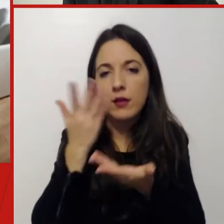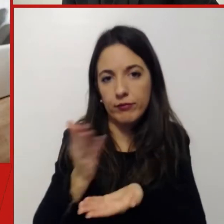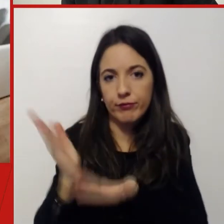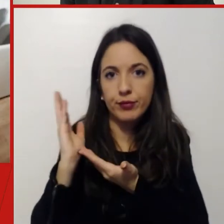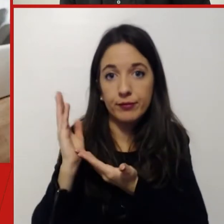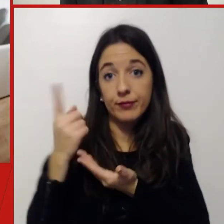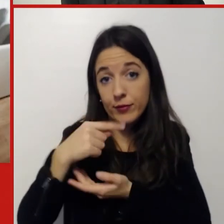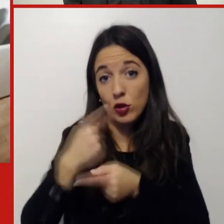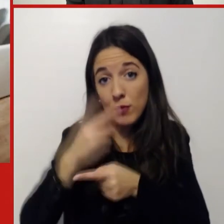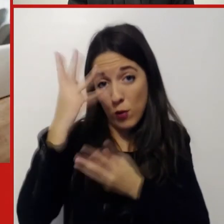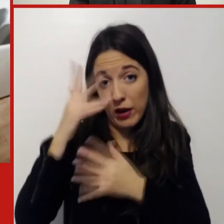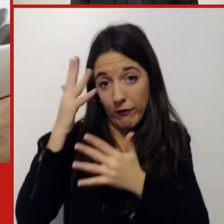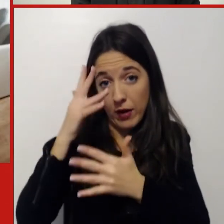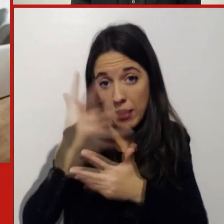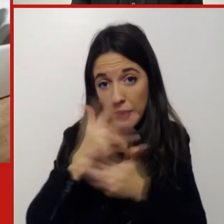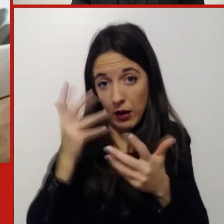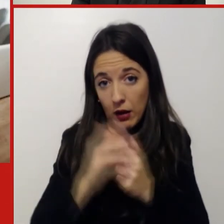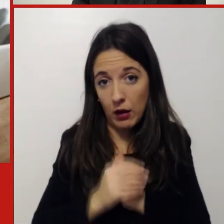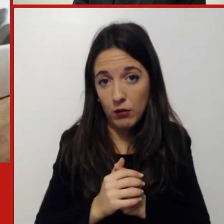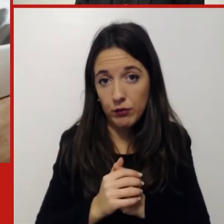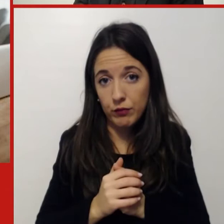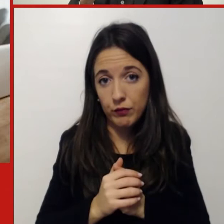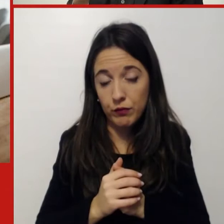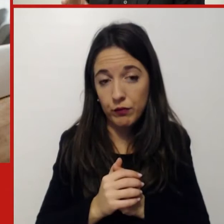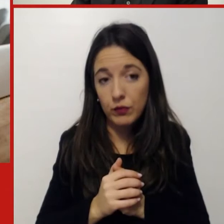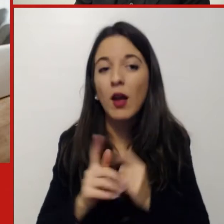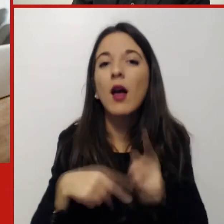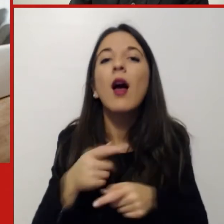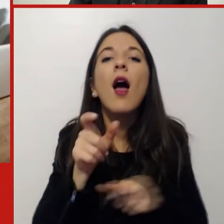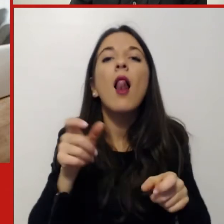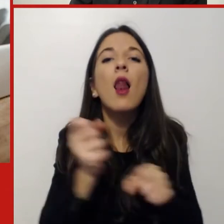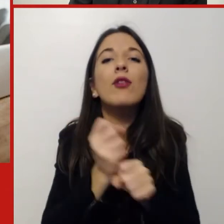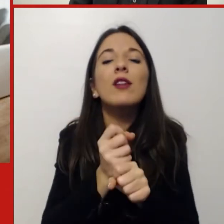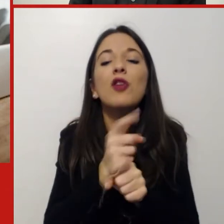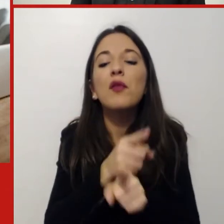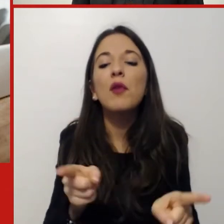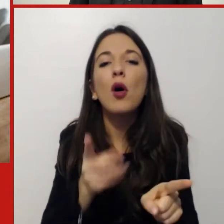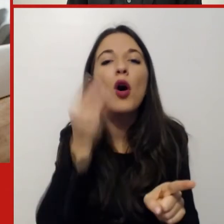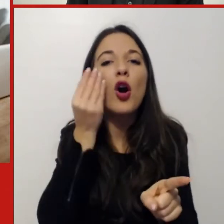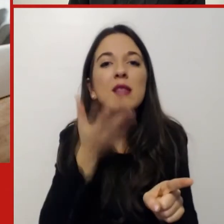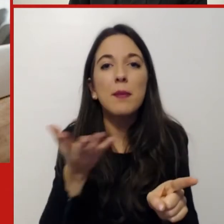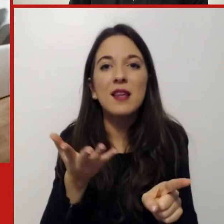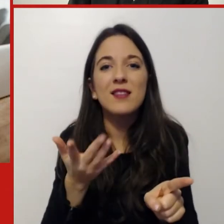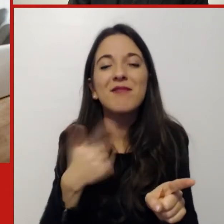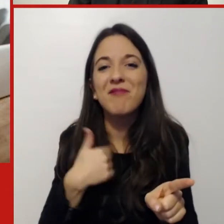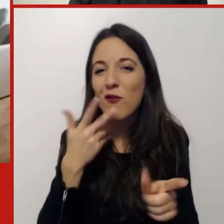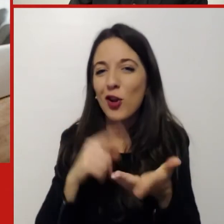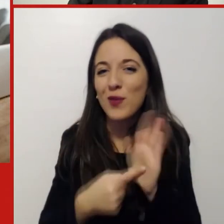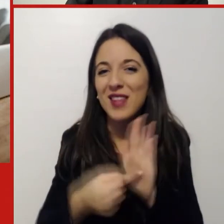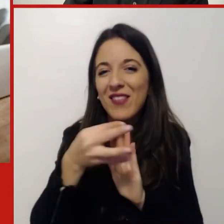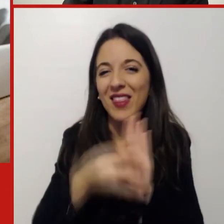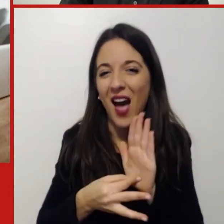riflessioni. E poi che cosa ne pensano i lavoratori? Ecco, qui vi do alcuni dati che secondo me sono molto